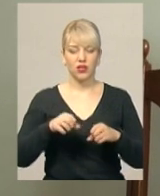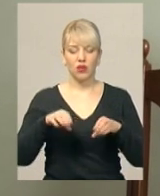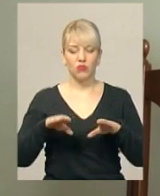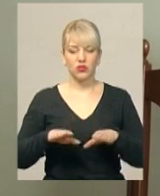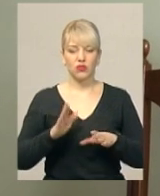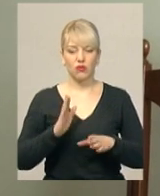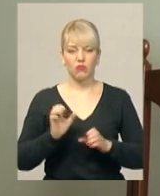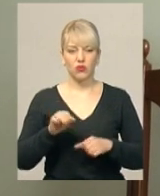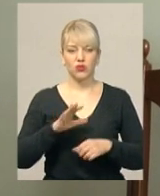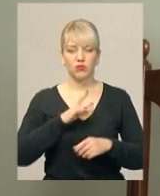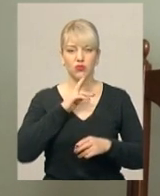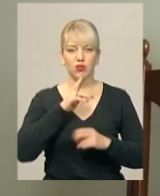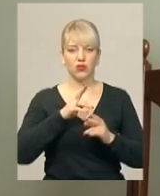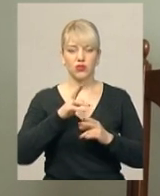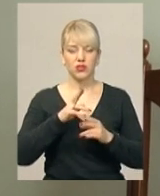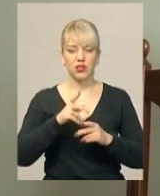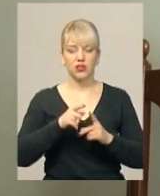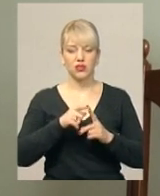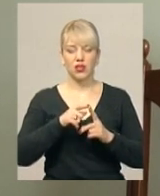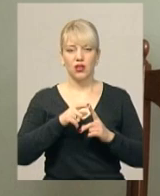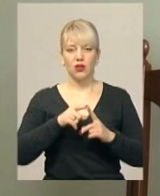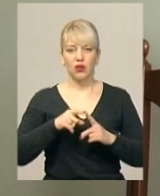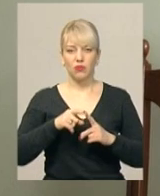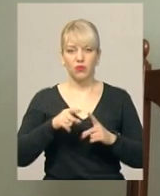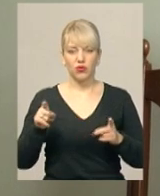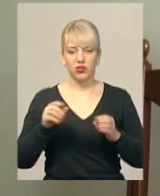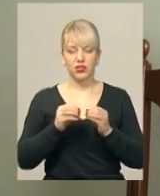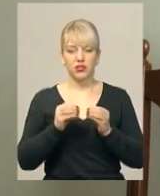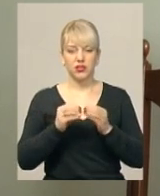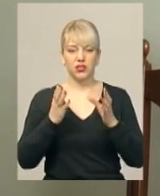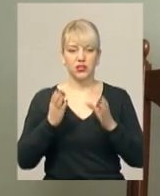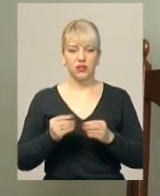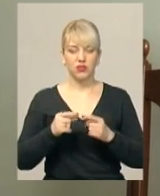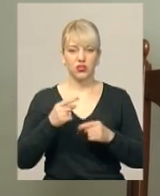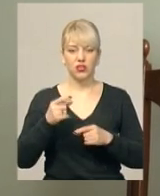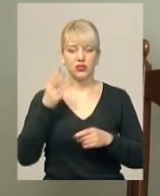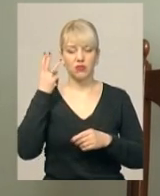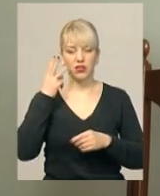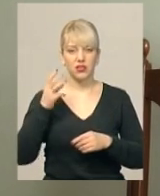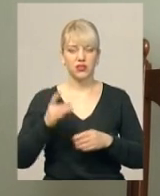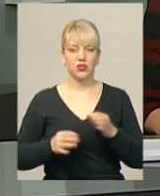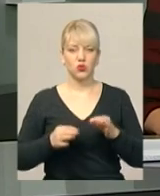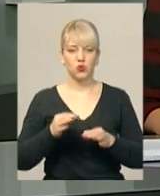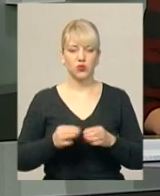бути оскаржена протягом 10 днів з дня винесення до Апеляційного суду Хмельницької області через Хмельницький міськрайонний суд.